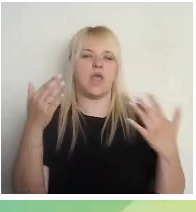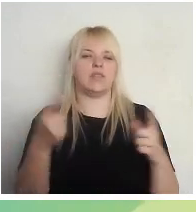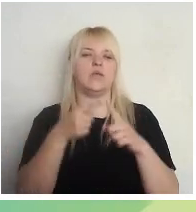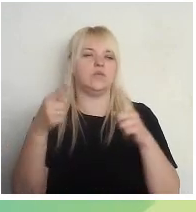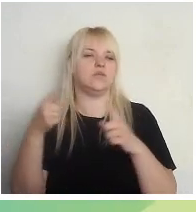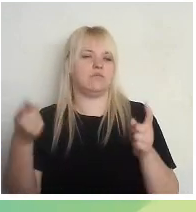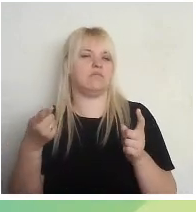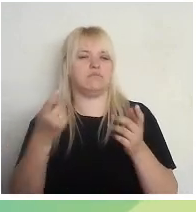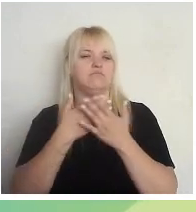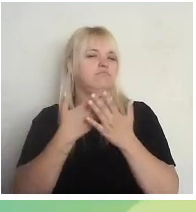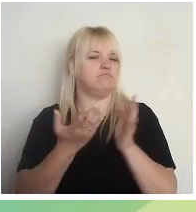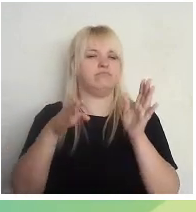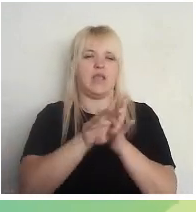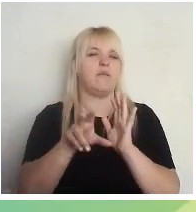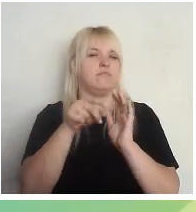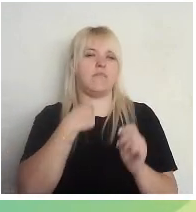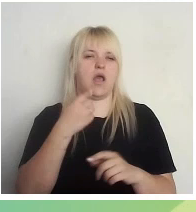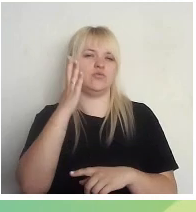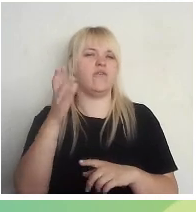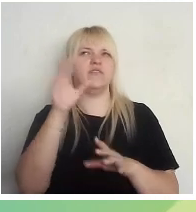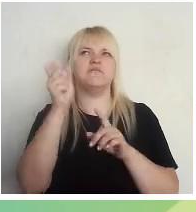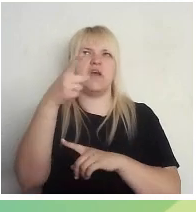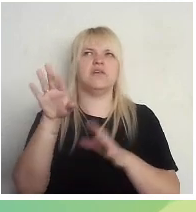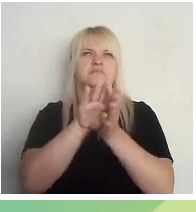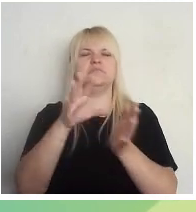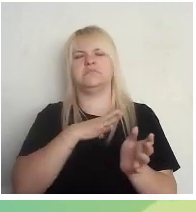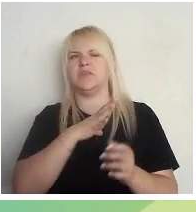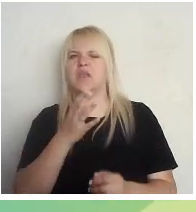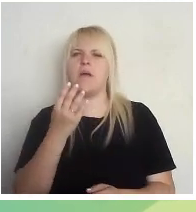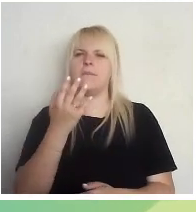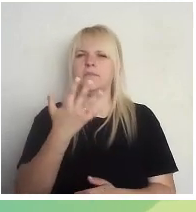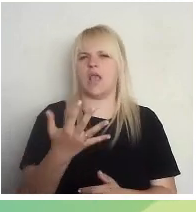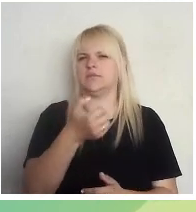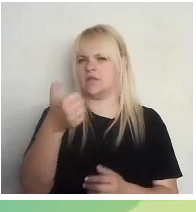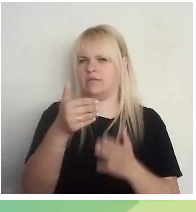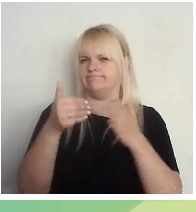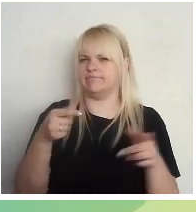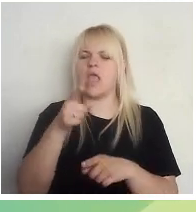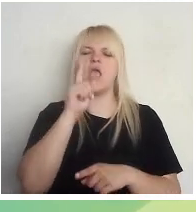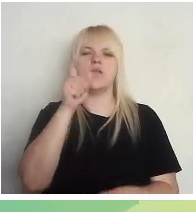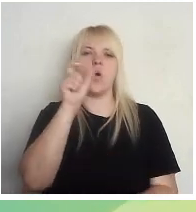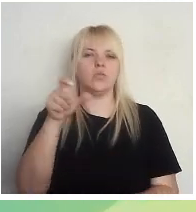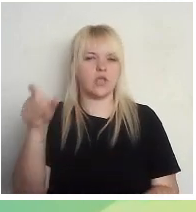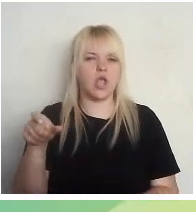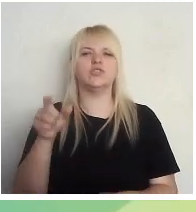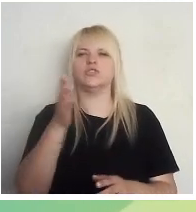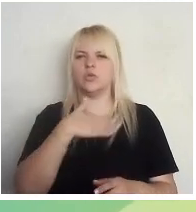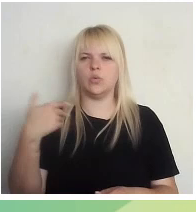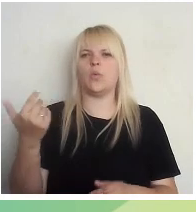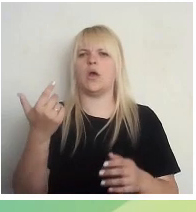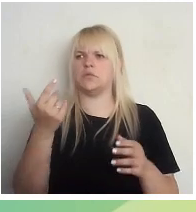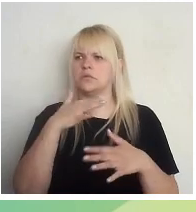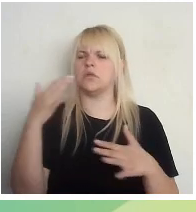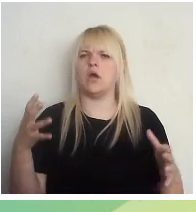droši vien vispiltākais bija pirms pieciem gadiem, kad jaunieši ļoti lielā skaitā